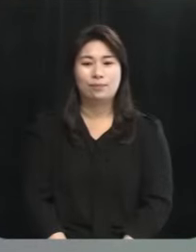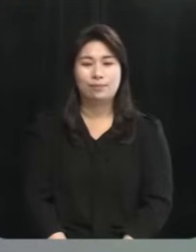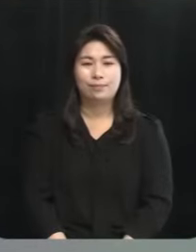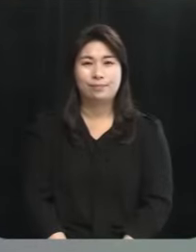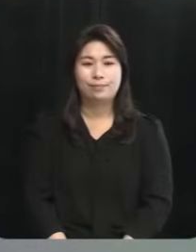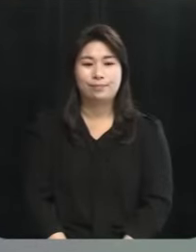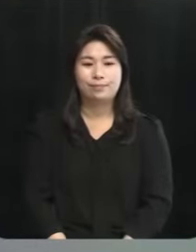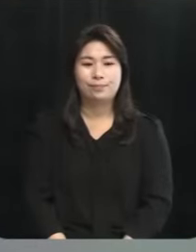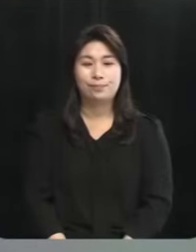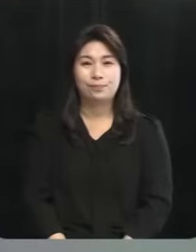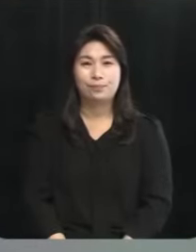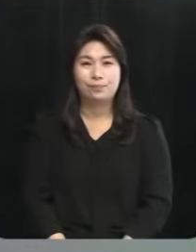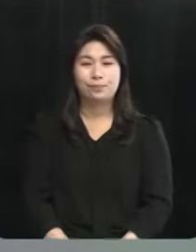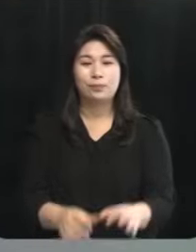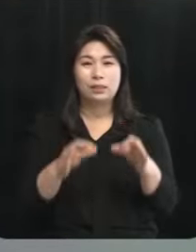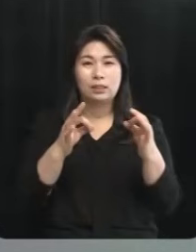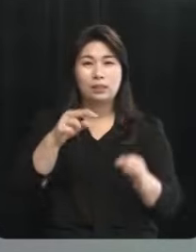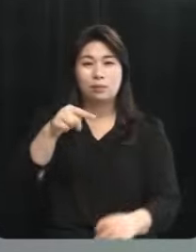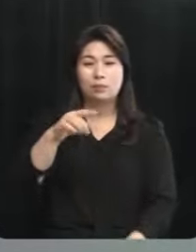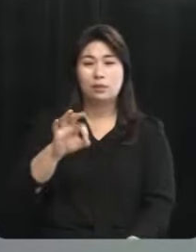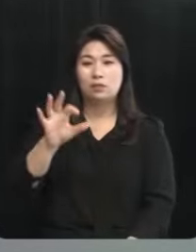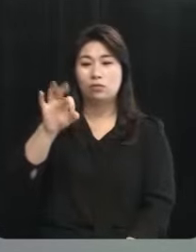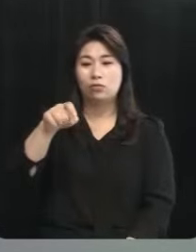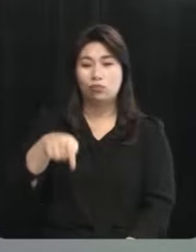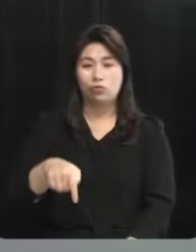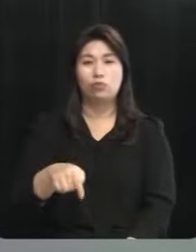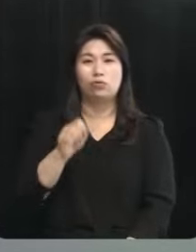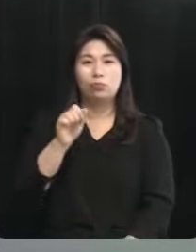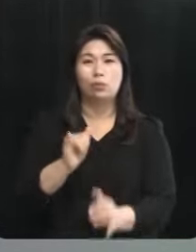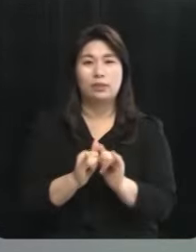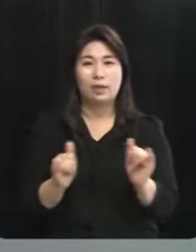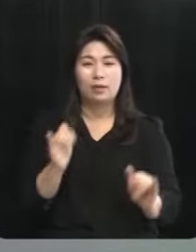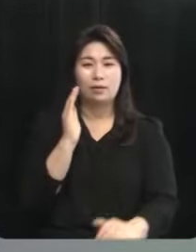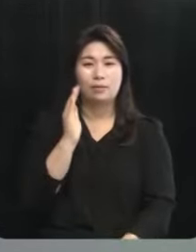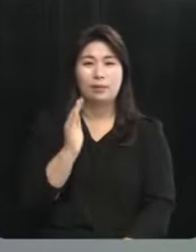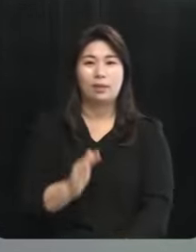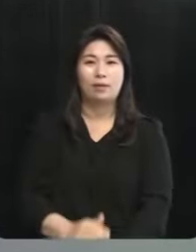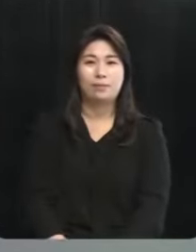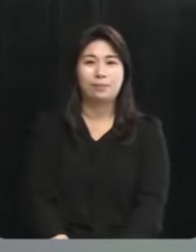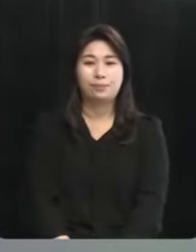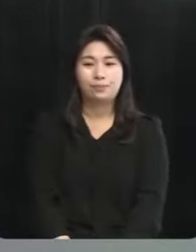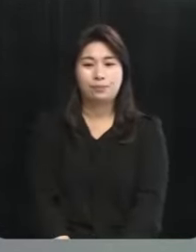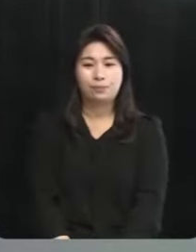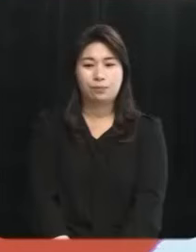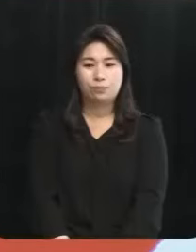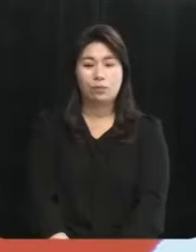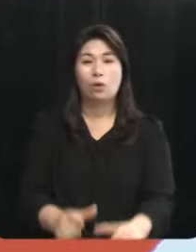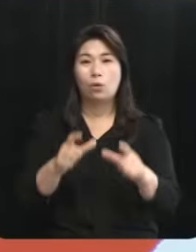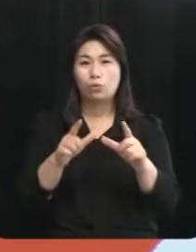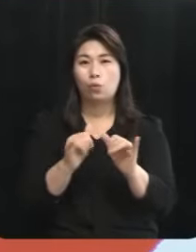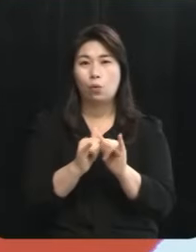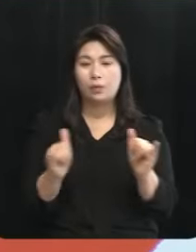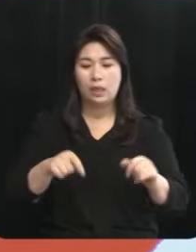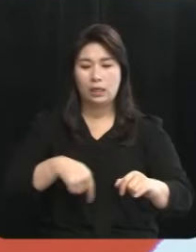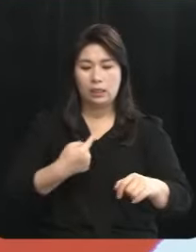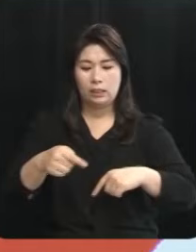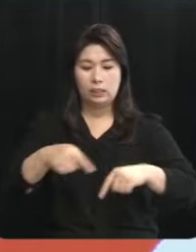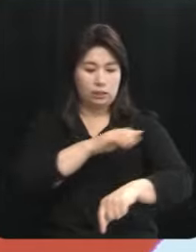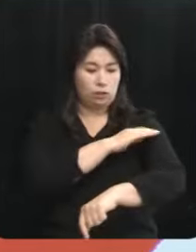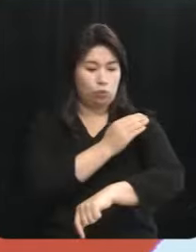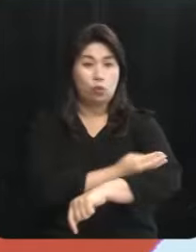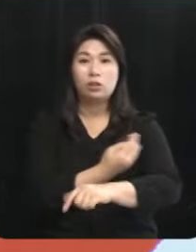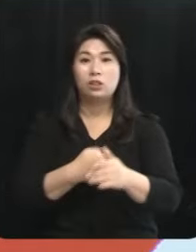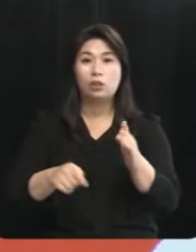다음은 김승욱 후보 말씀해 주시기 바랍니다 도민의 자치권을 위한